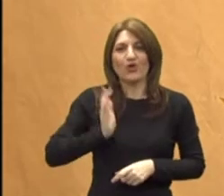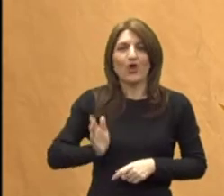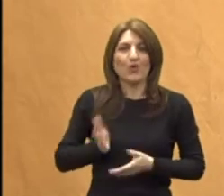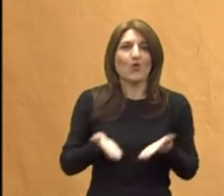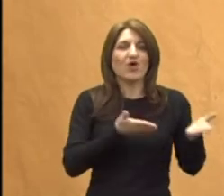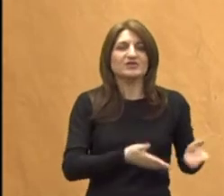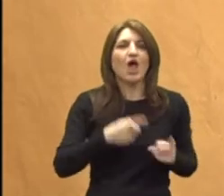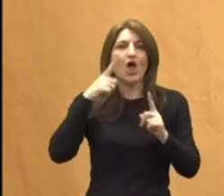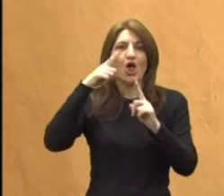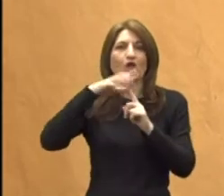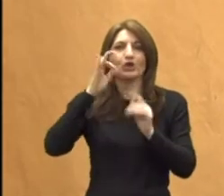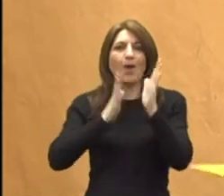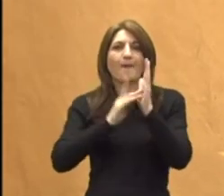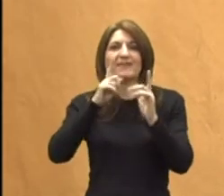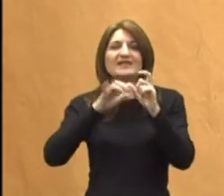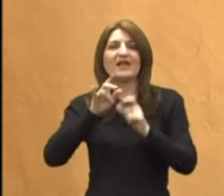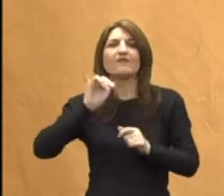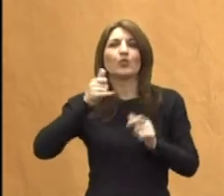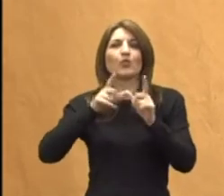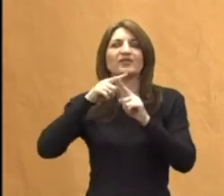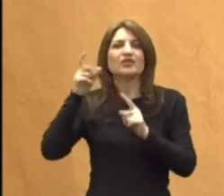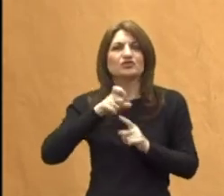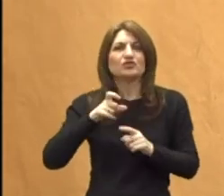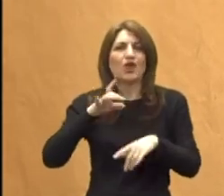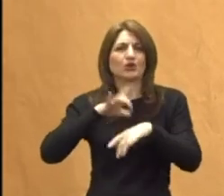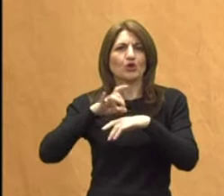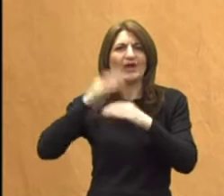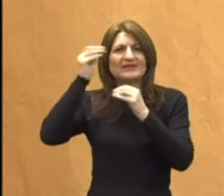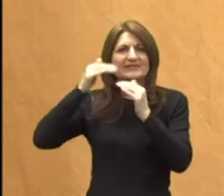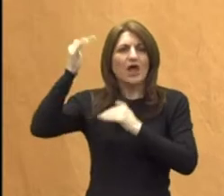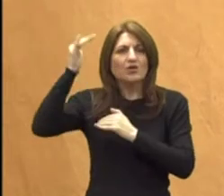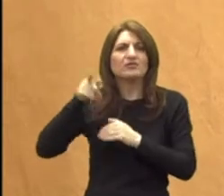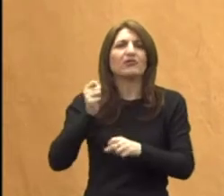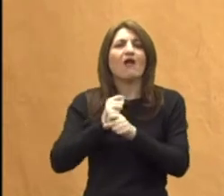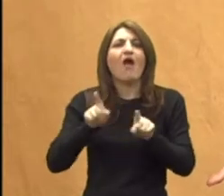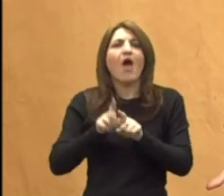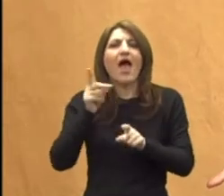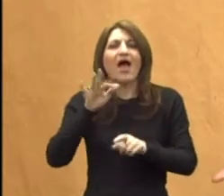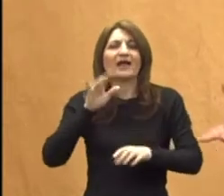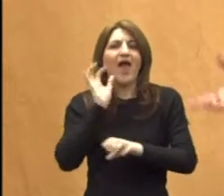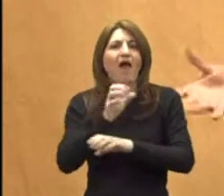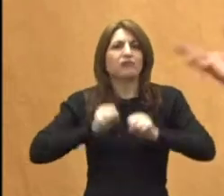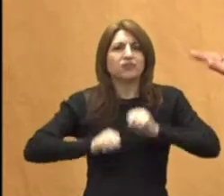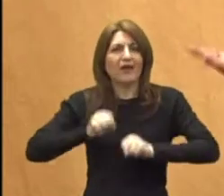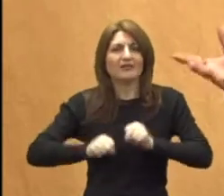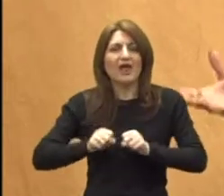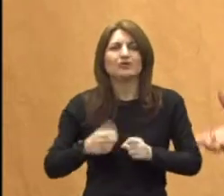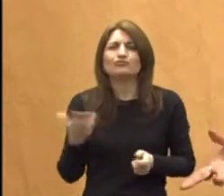Tomislav Ljutić, doktor scijencije, znanosti i on je rehabilitator. Upravo tako da ja sam.